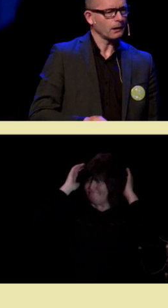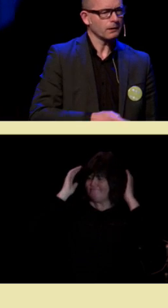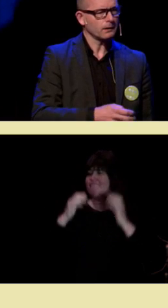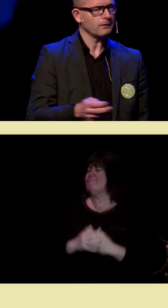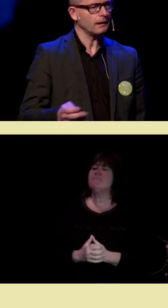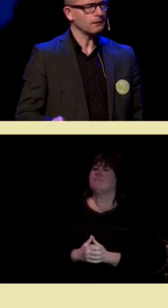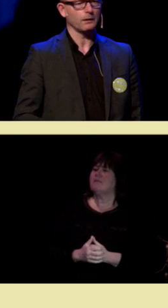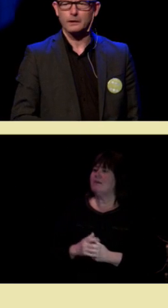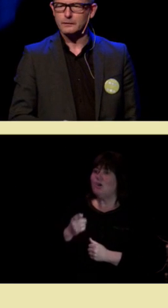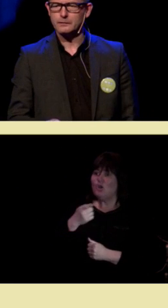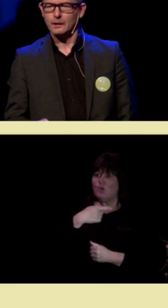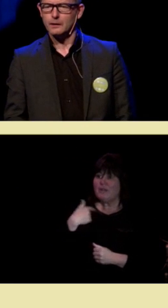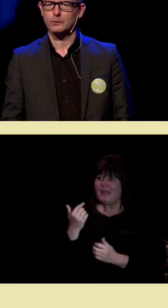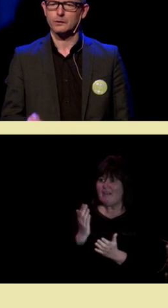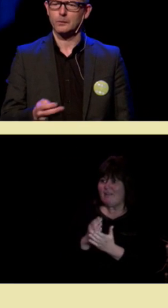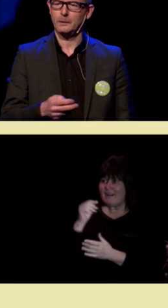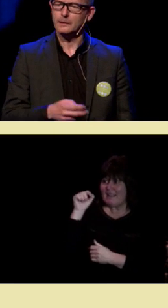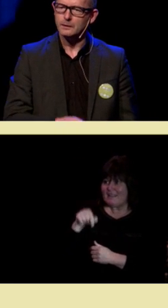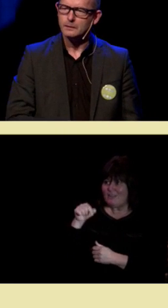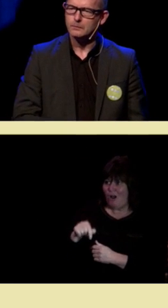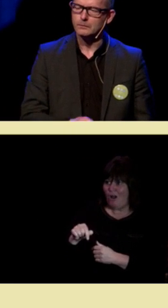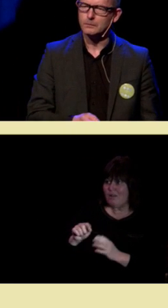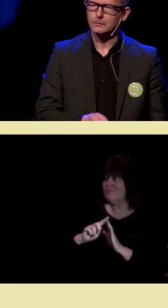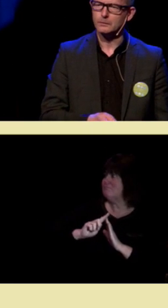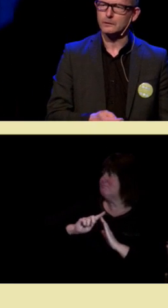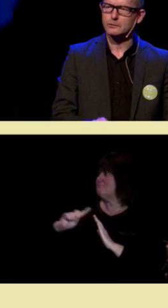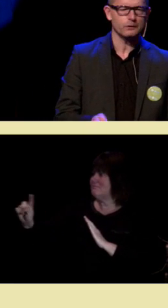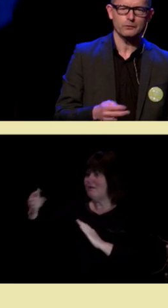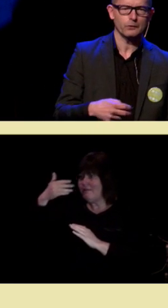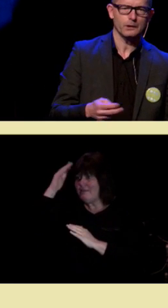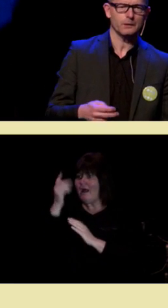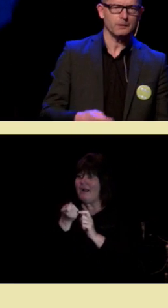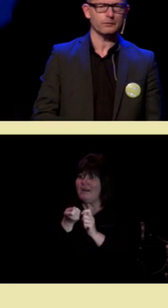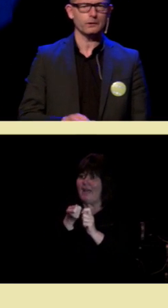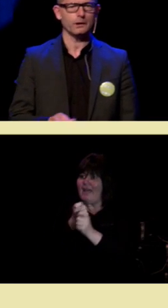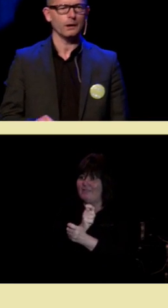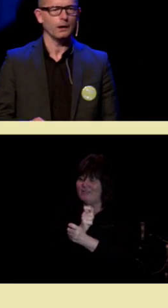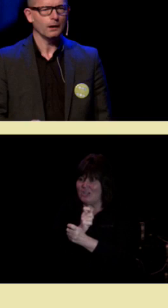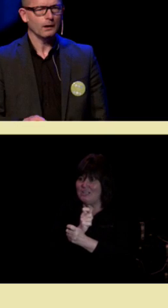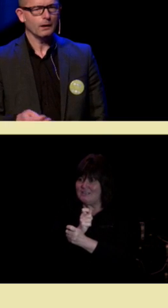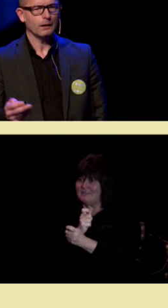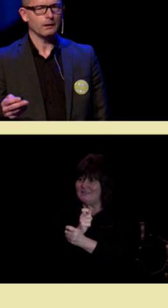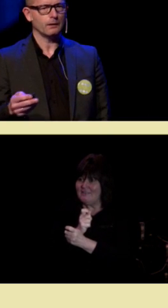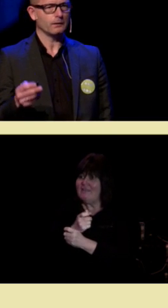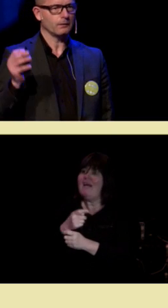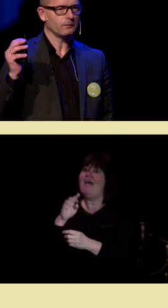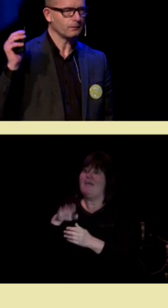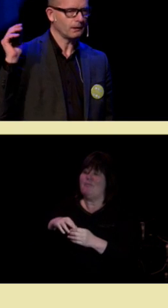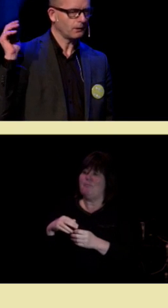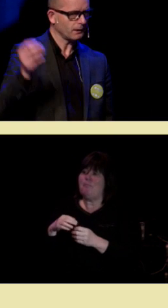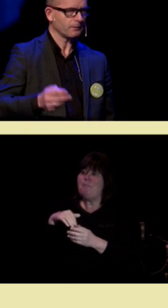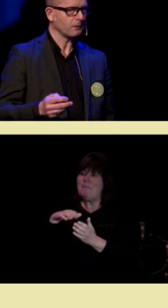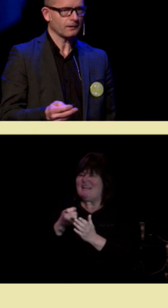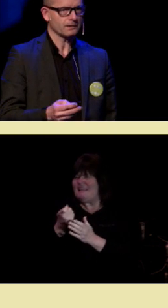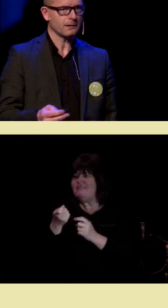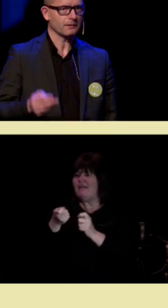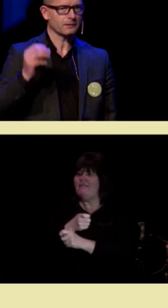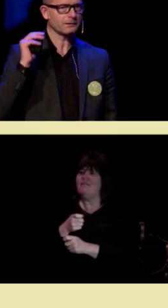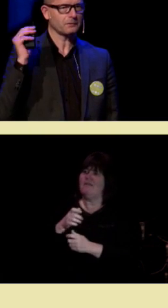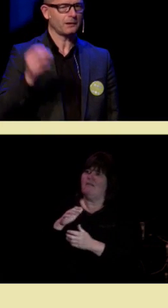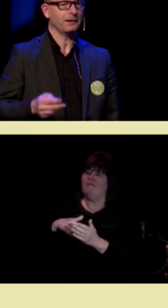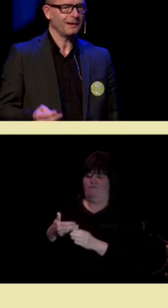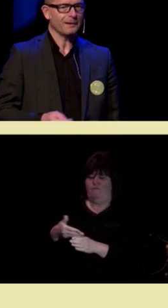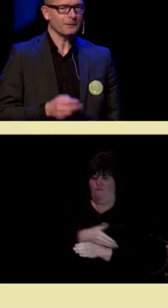så er hjernen deres litt annerledes enn når dere kom inn. Det skyldes selvfølgelig ikke mitt foredrag, ikke helseministeren